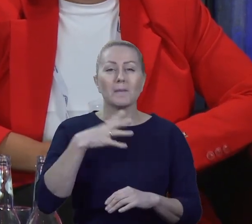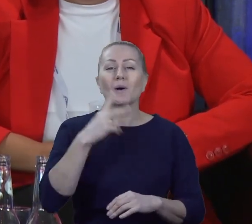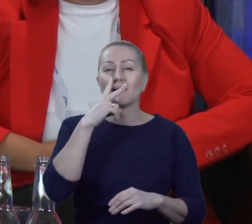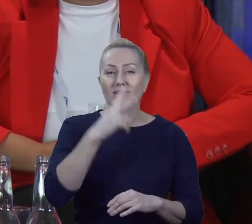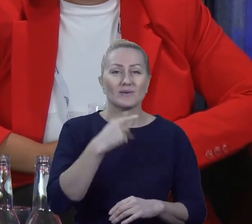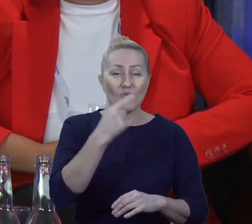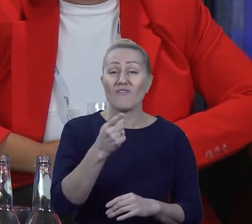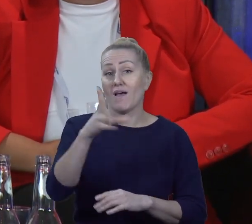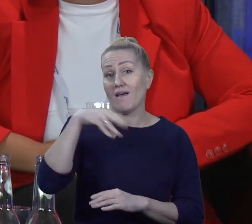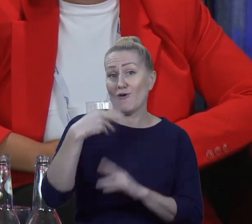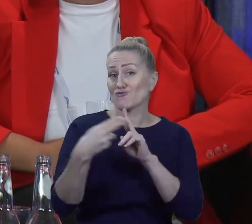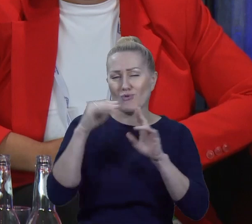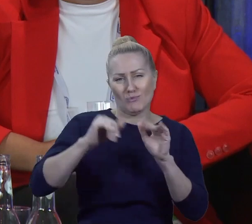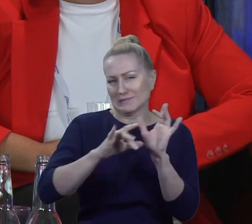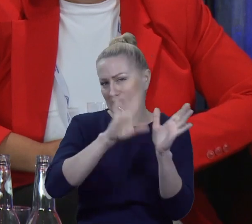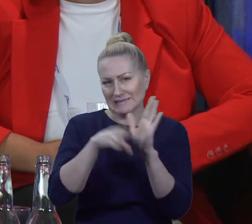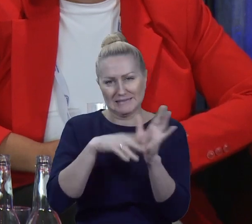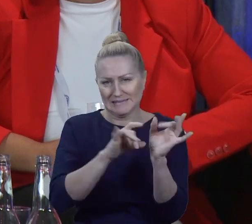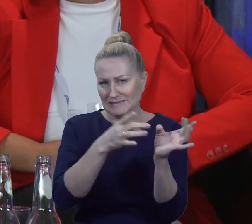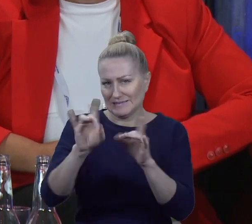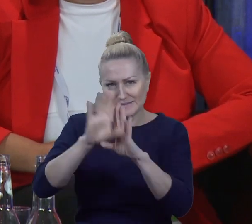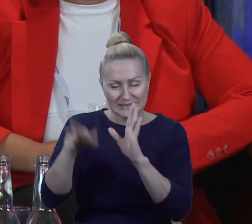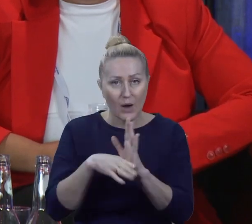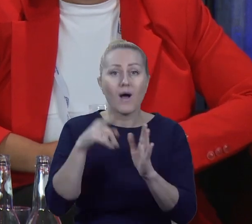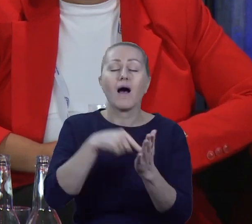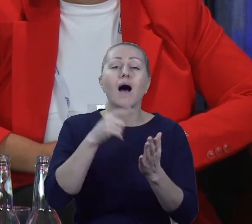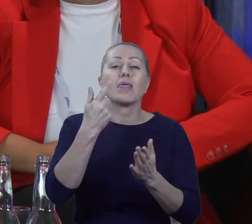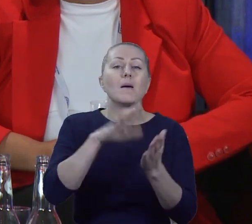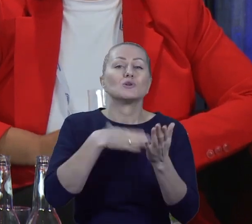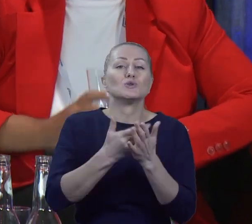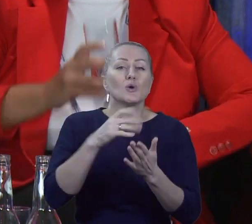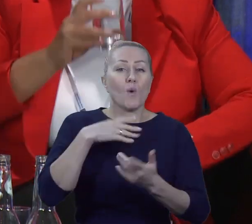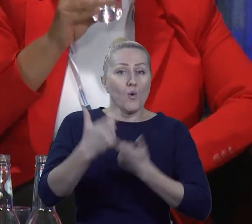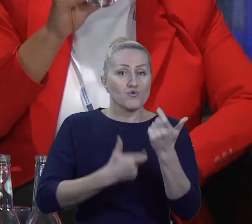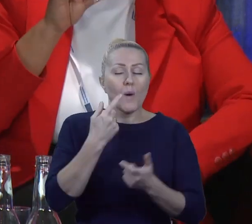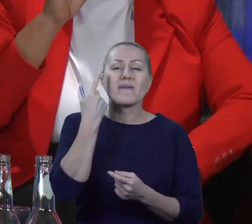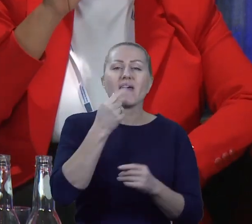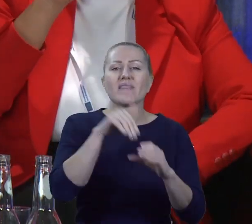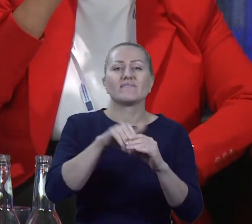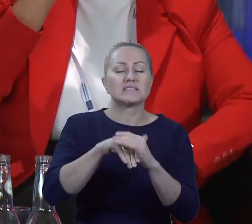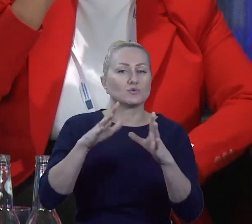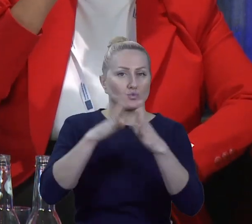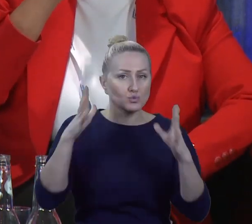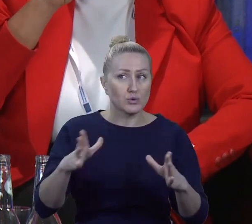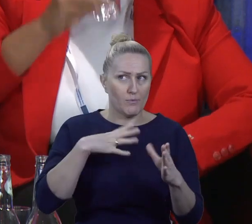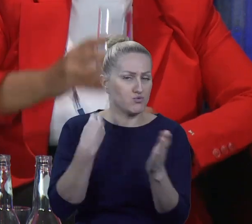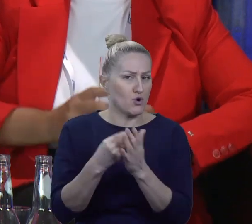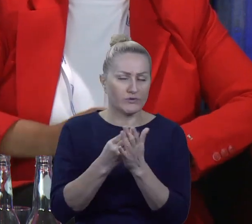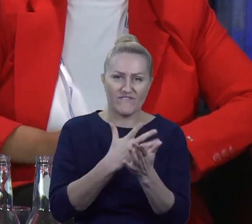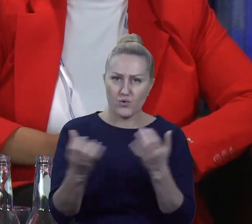można się z nami skontaktować, a tam jeden z przykładów, który robiliśmy, gdy realizowaliśmy jedną z dużych inwestycji, która była kosztochłonna